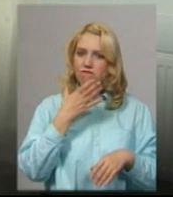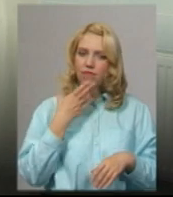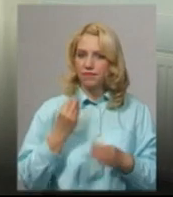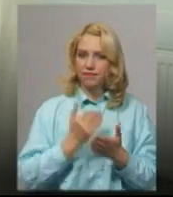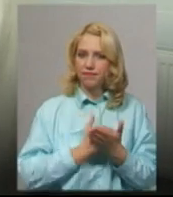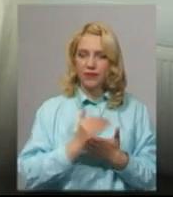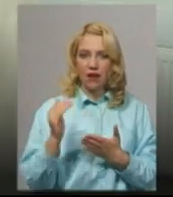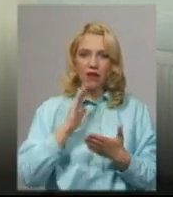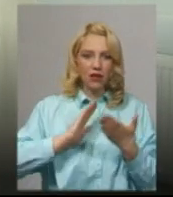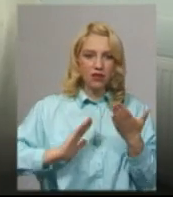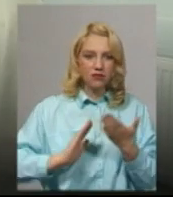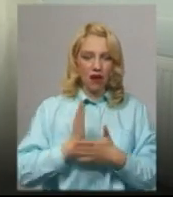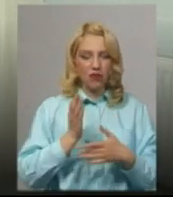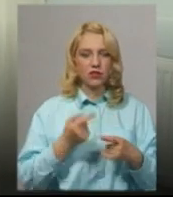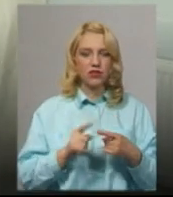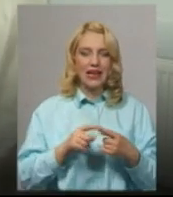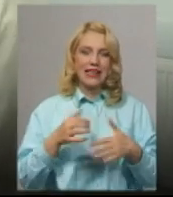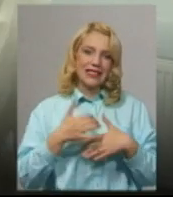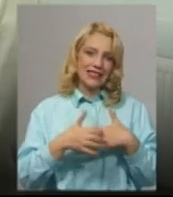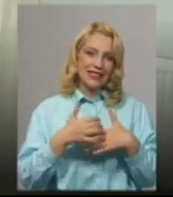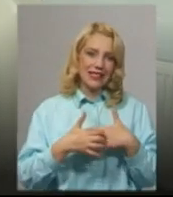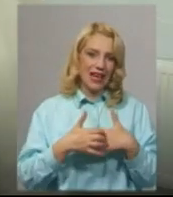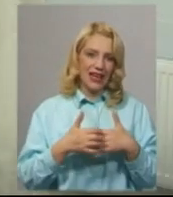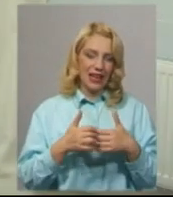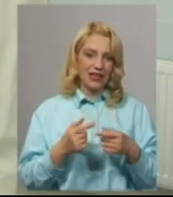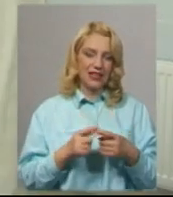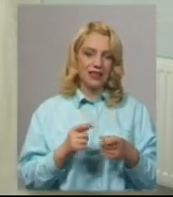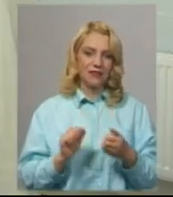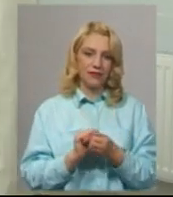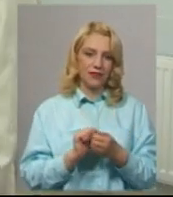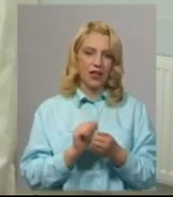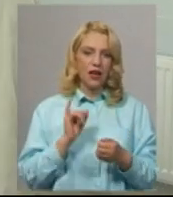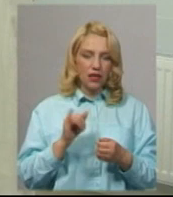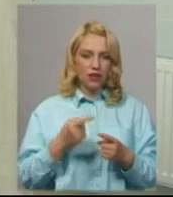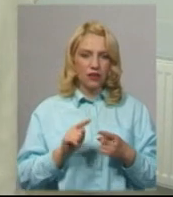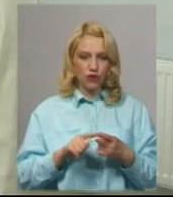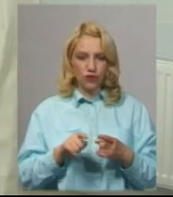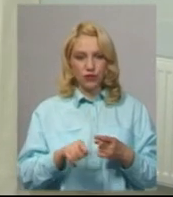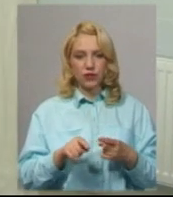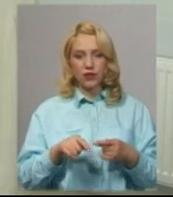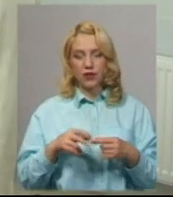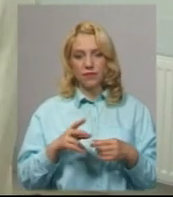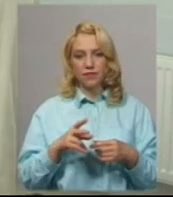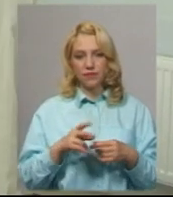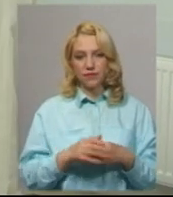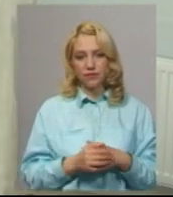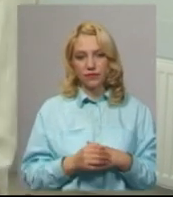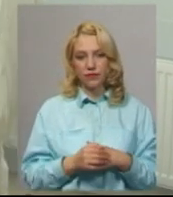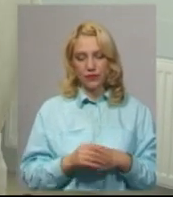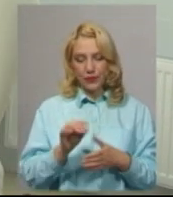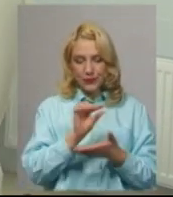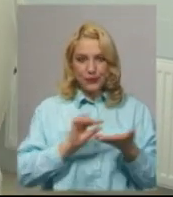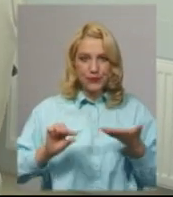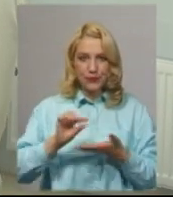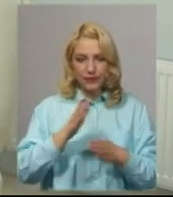якості фрукти середньої стихлості. Ми їм їх нарізаємо на слайси однакової товщини